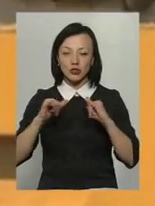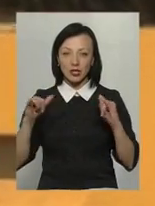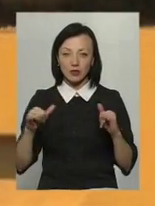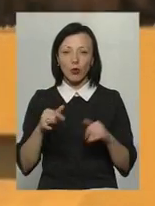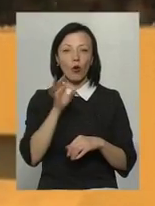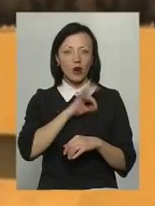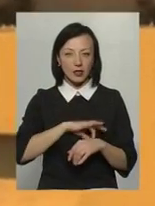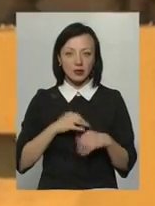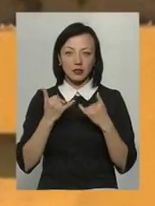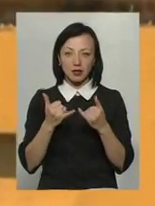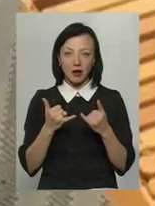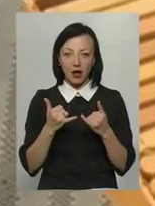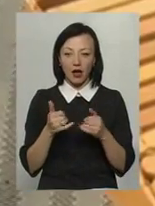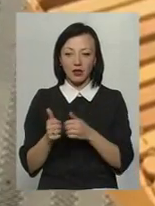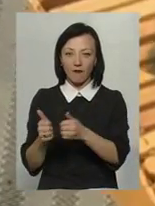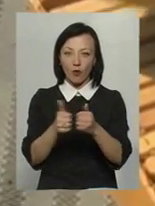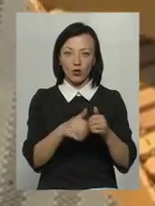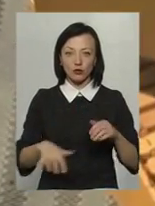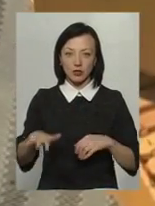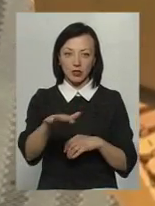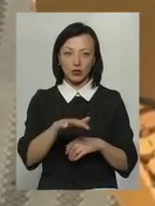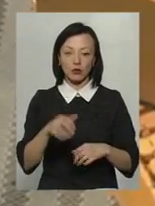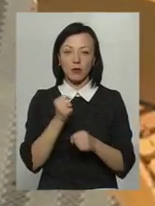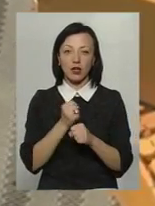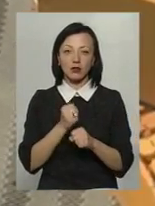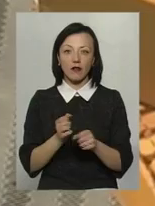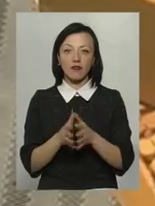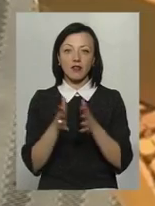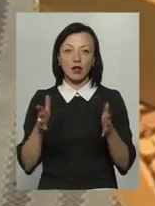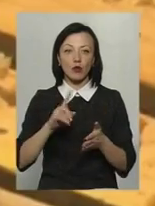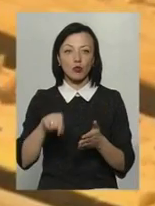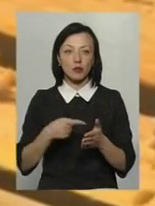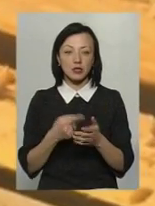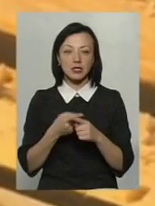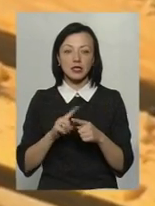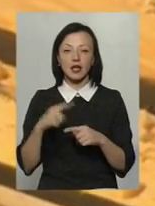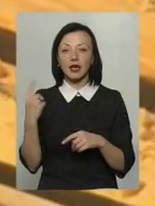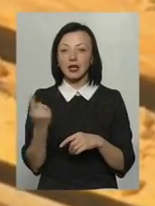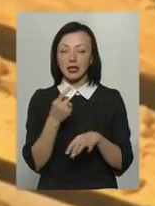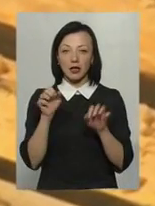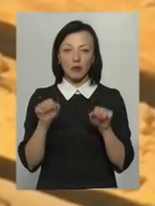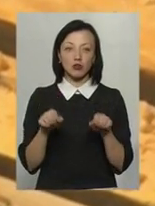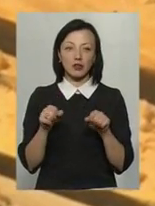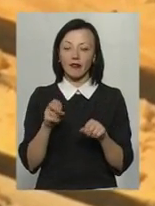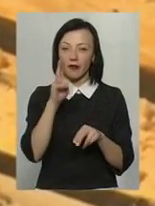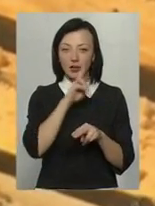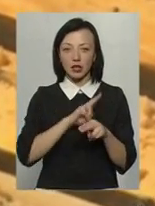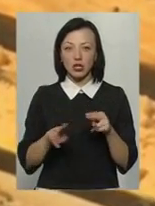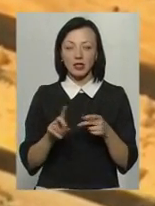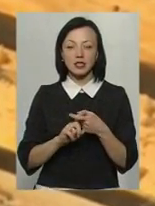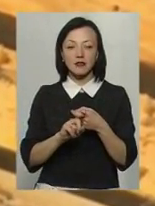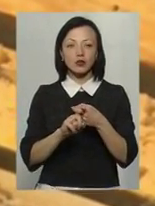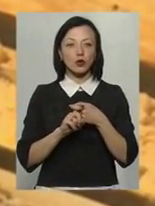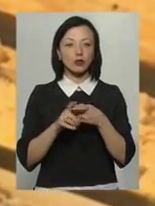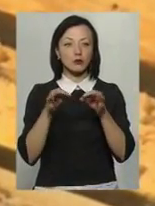наскільки це корисно для навколишнього середовища. Працюючи у великому місті, це єдина його можливість не втрачати зв'язок з